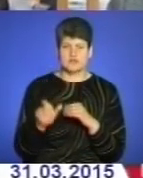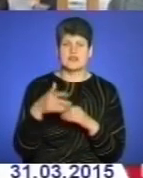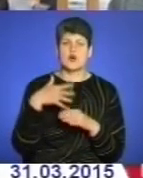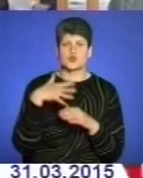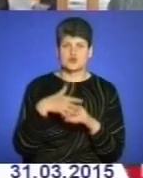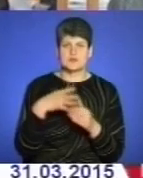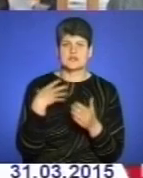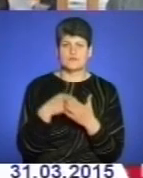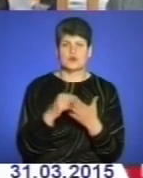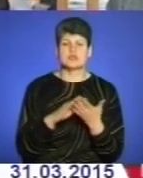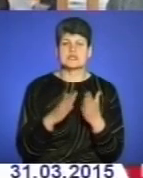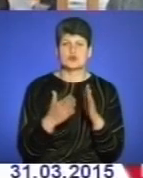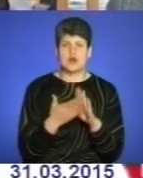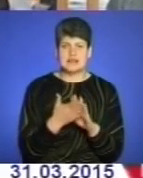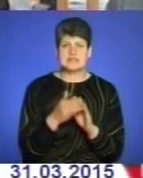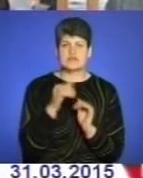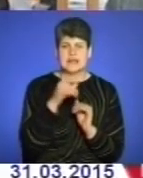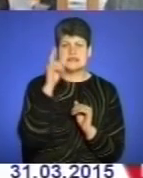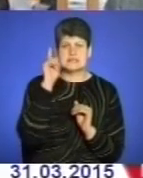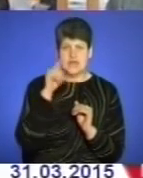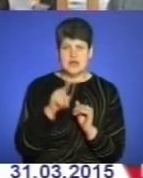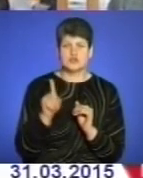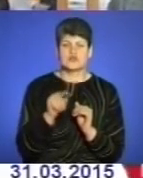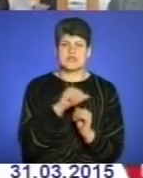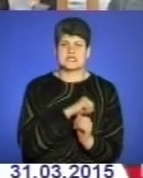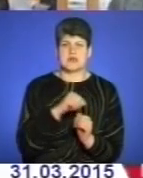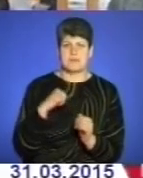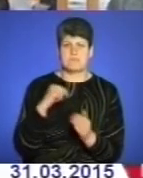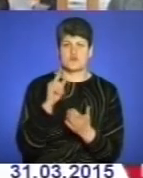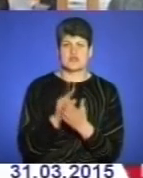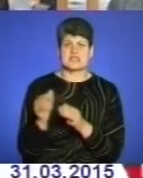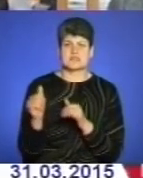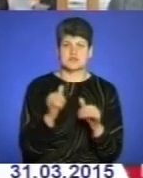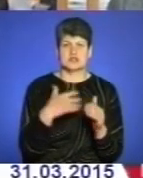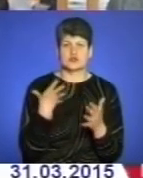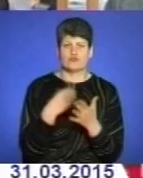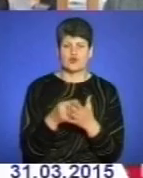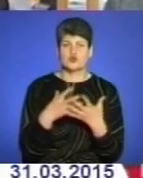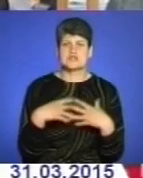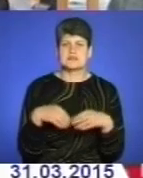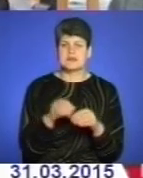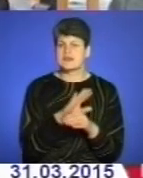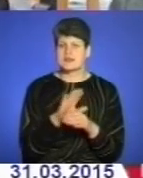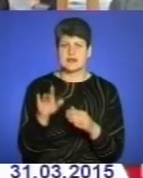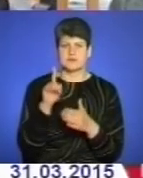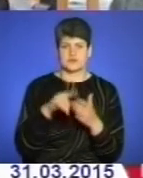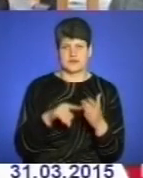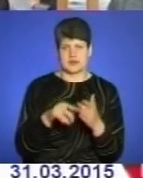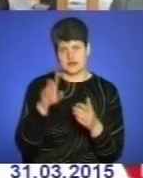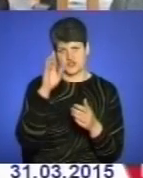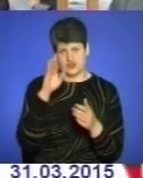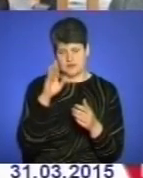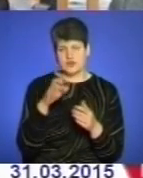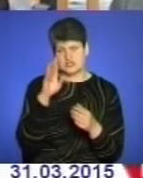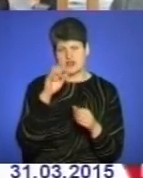свою ситуацію, і вона знає, що вона сама повинна забезпечити свою сім'ю, не сподіваючись на державу. Держава